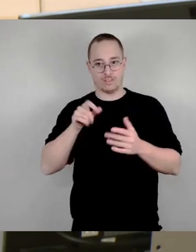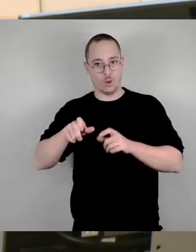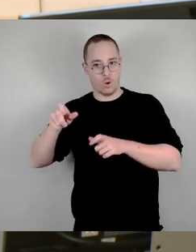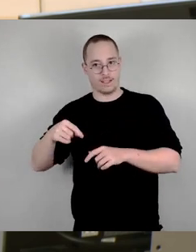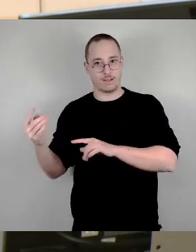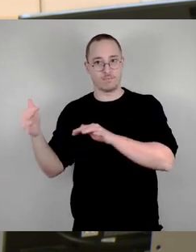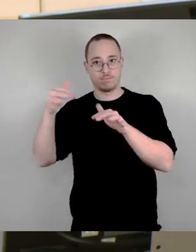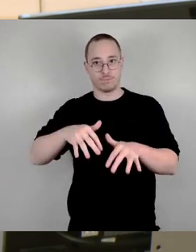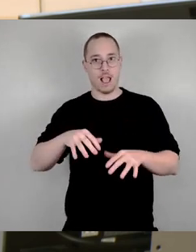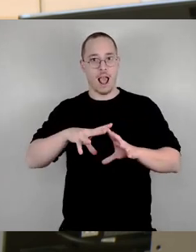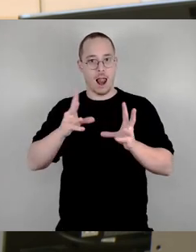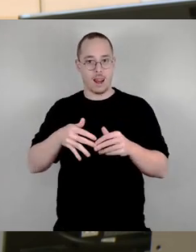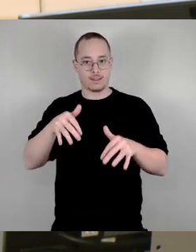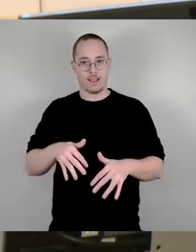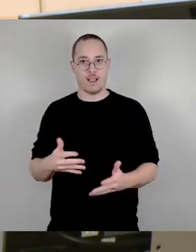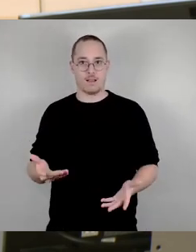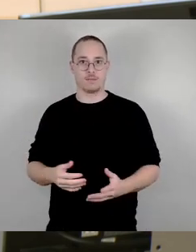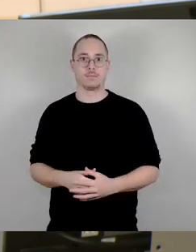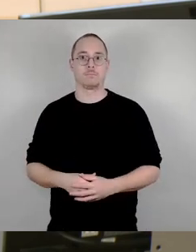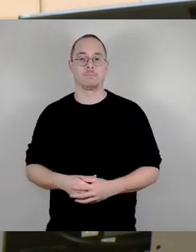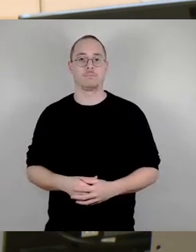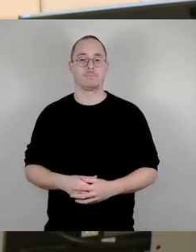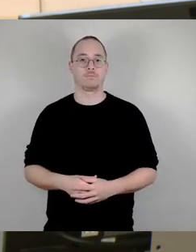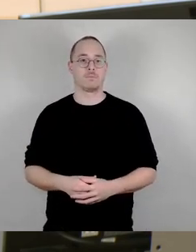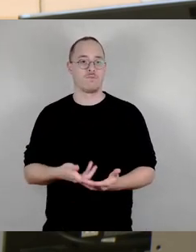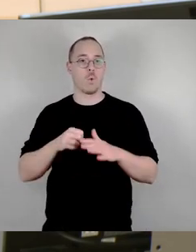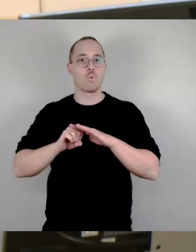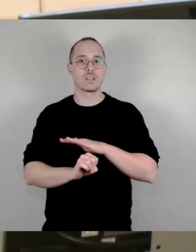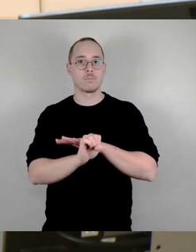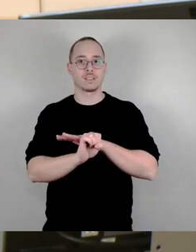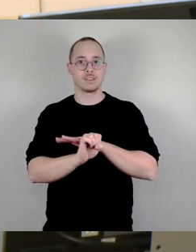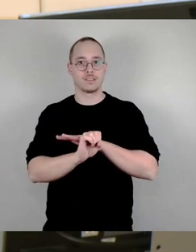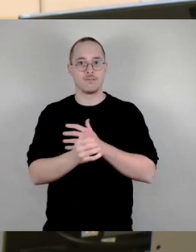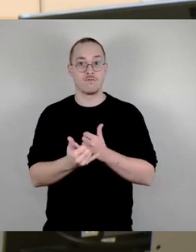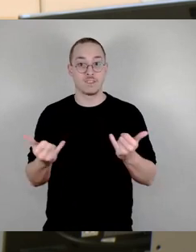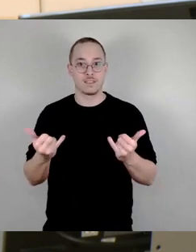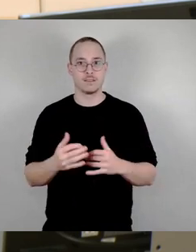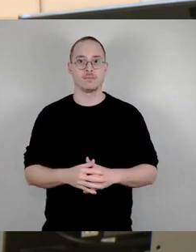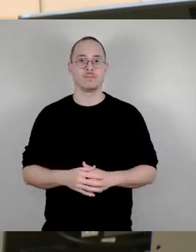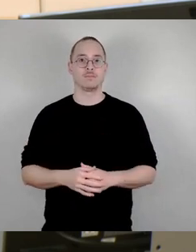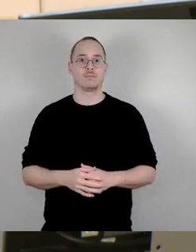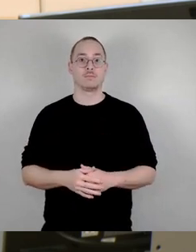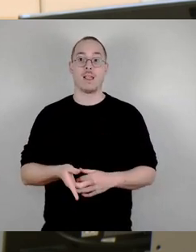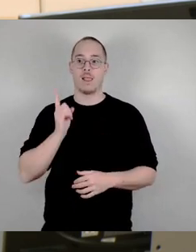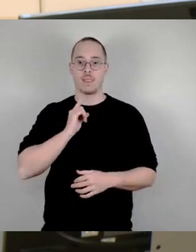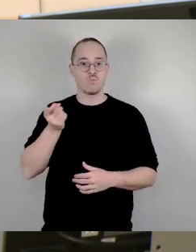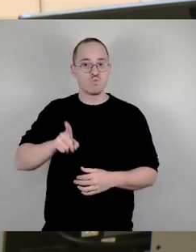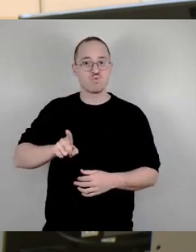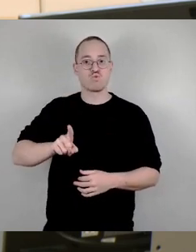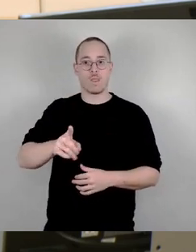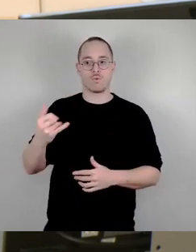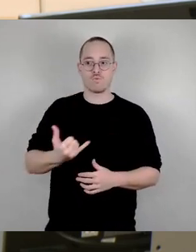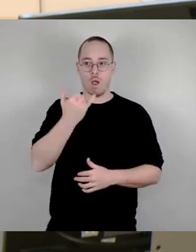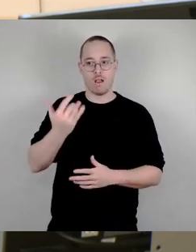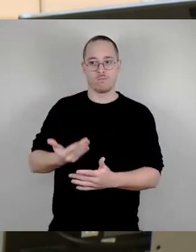alle einig und haben es in den letzten Monaten und Jahren erlebt, wie anspruchsvoll es ist, Menschen bei uns zu